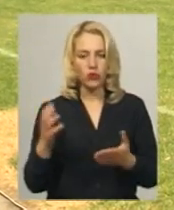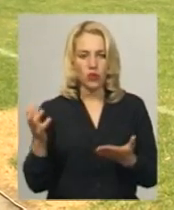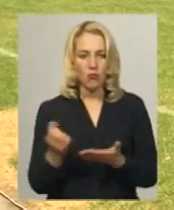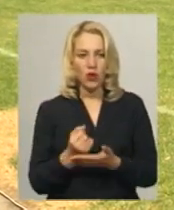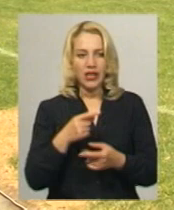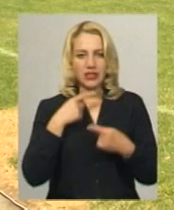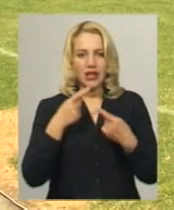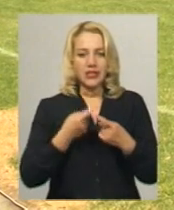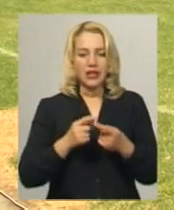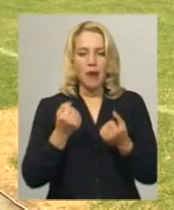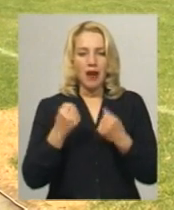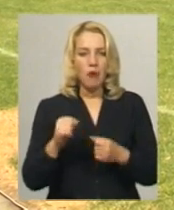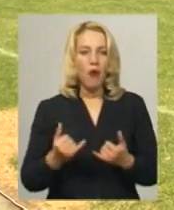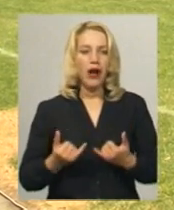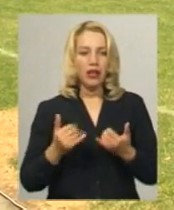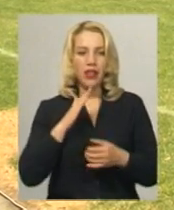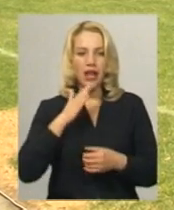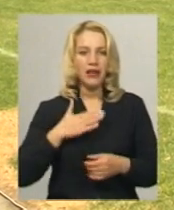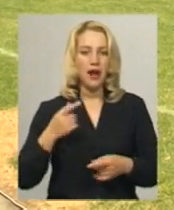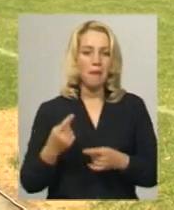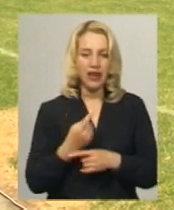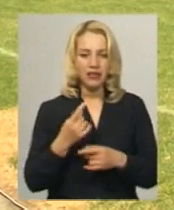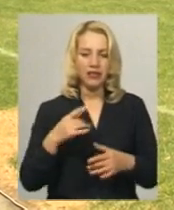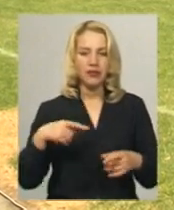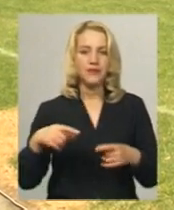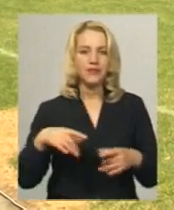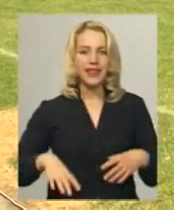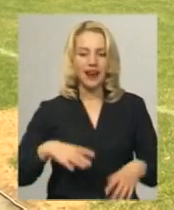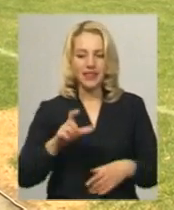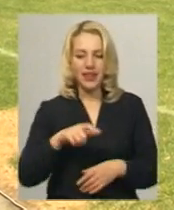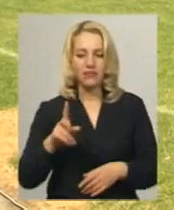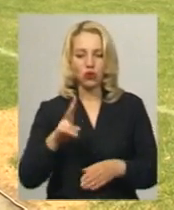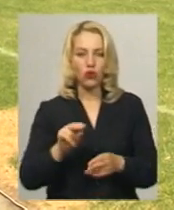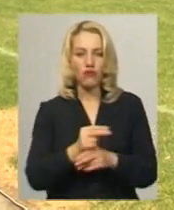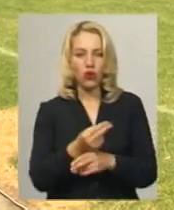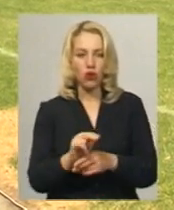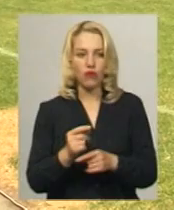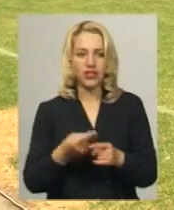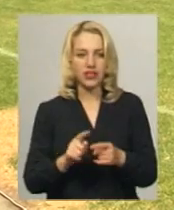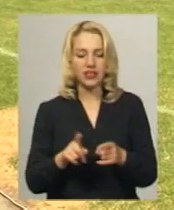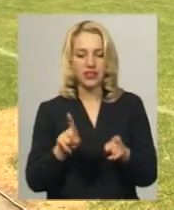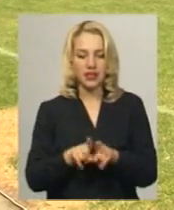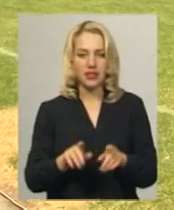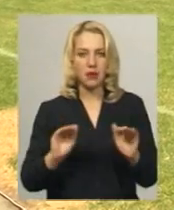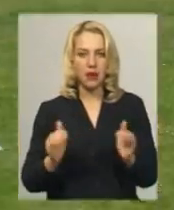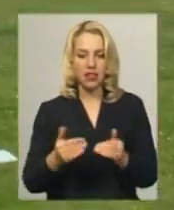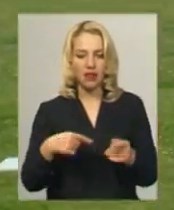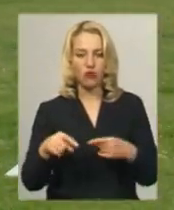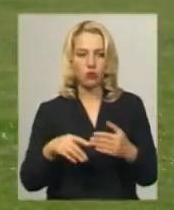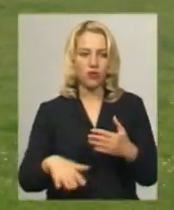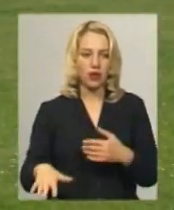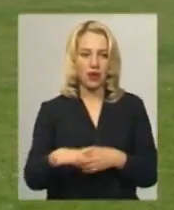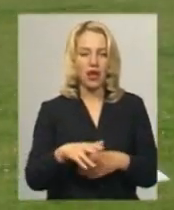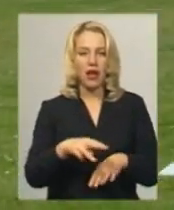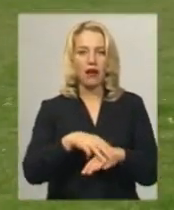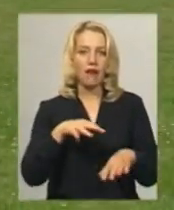сказали, що ця перемога для наших перших тренерів, які саме виховували їх на таких футбольних майданчиках. Капітан